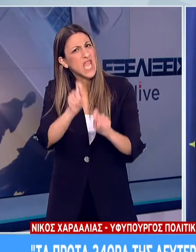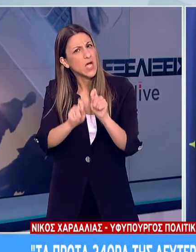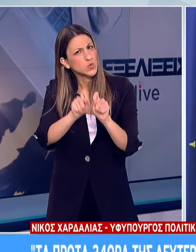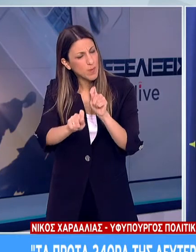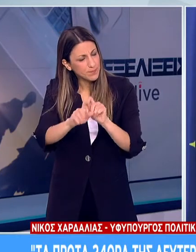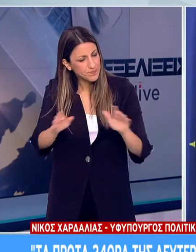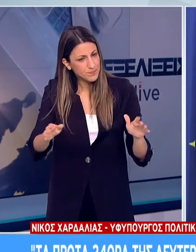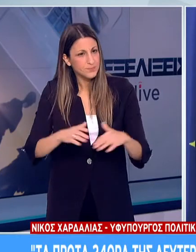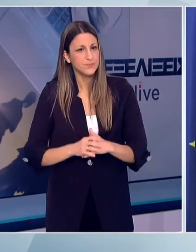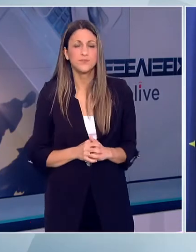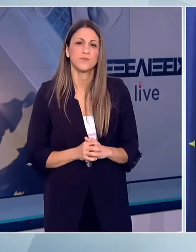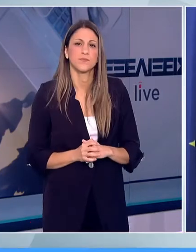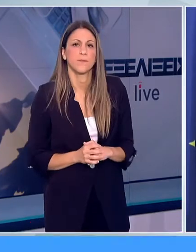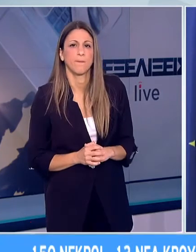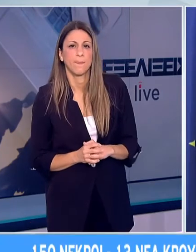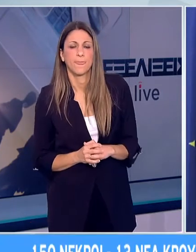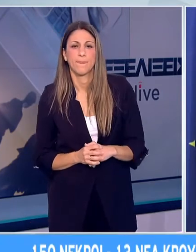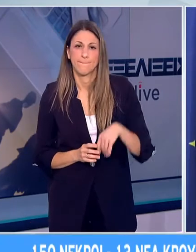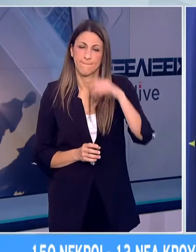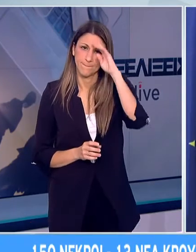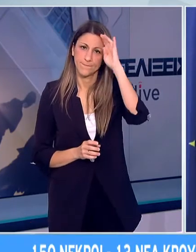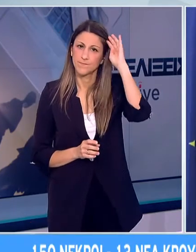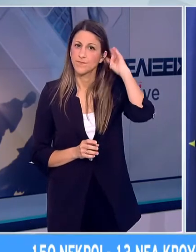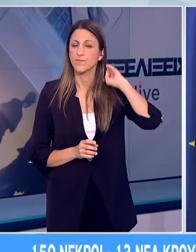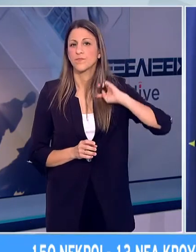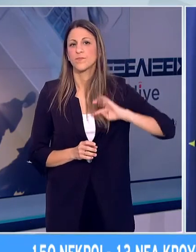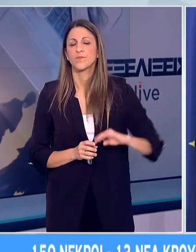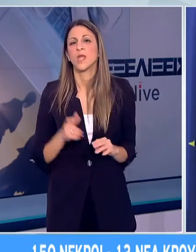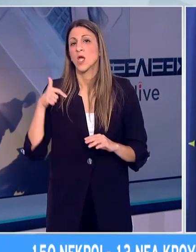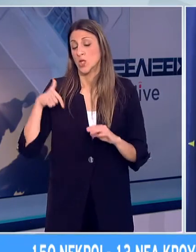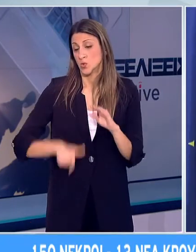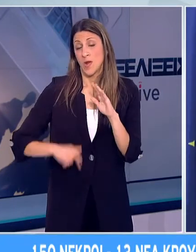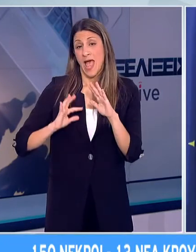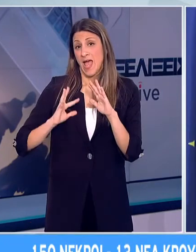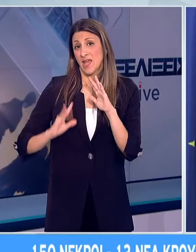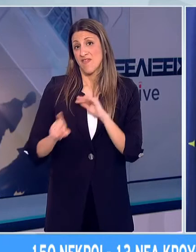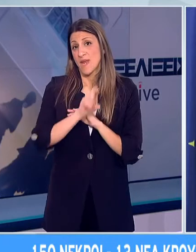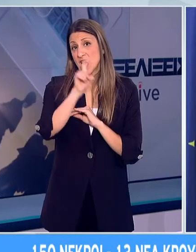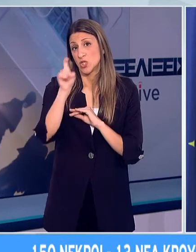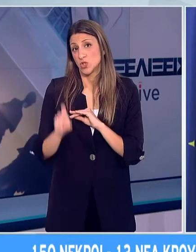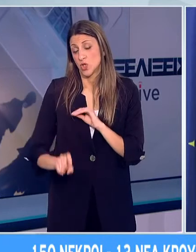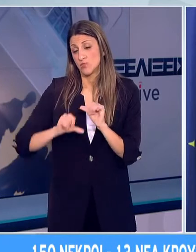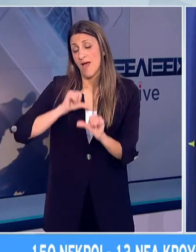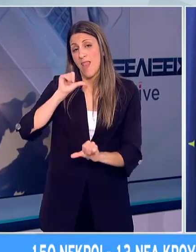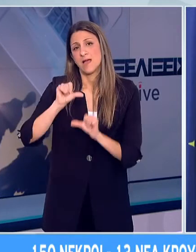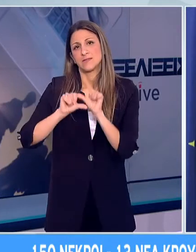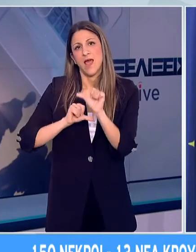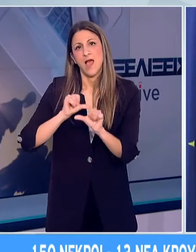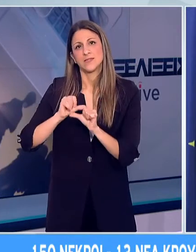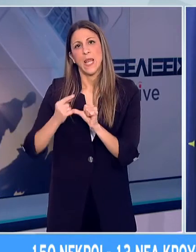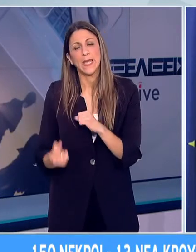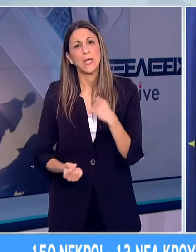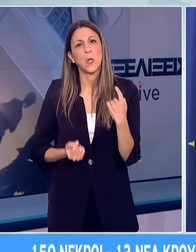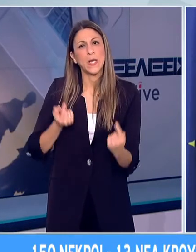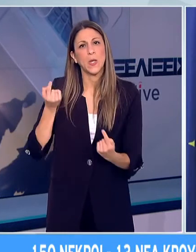Αγαπητοί μου συμπολίτες, κυρίες και κύριοι, η διαμόρφωση της νέας μας καθημερινότητας είναι μια σταδιακή διαδικασία. Ίσως μας